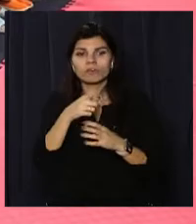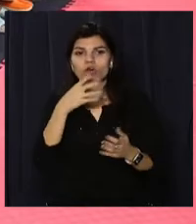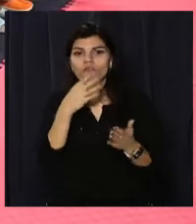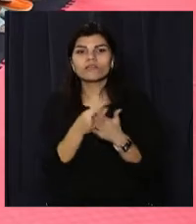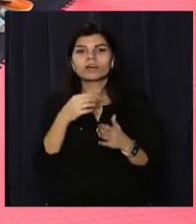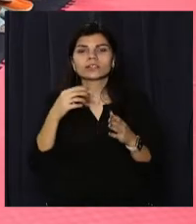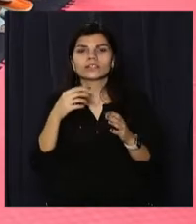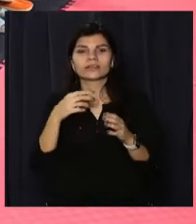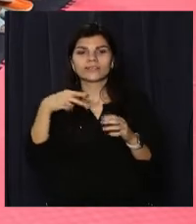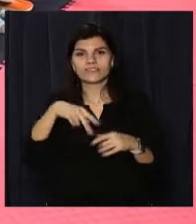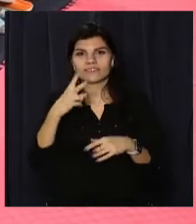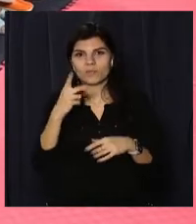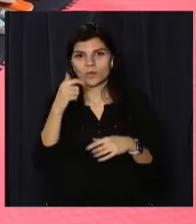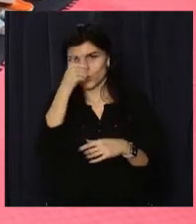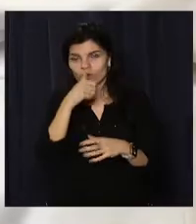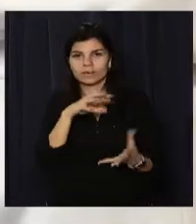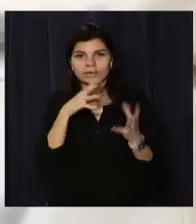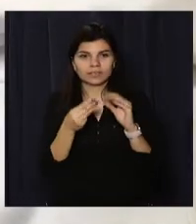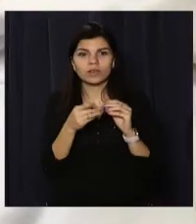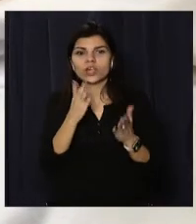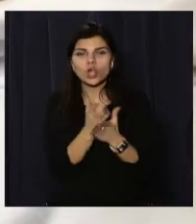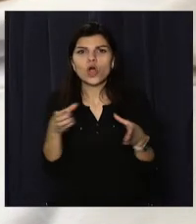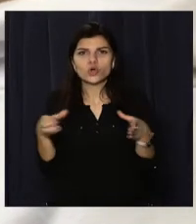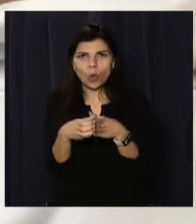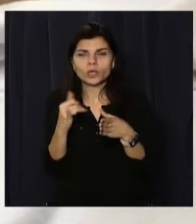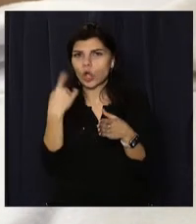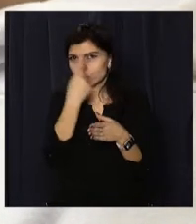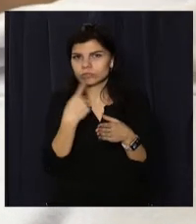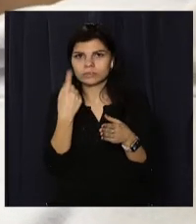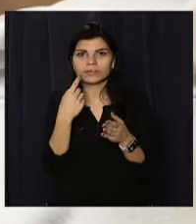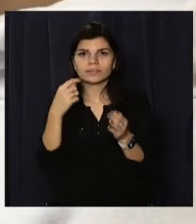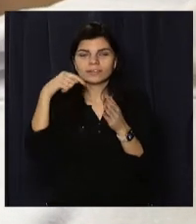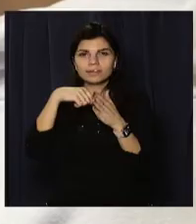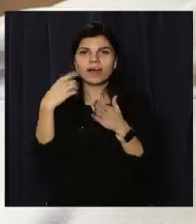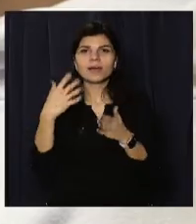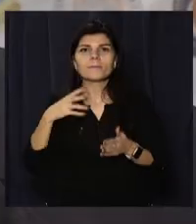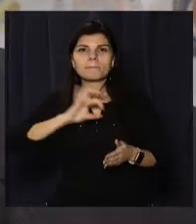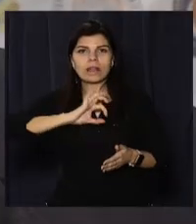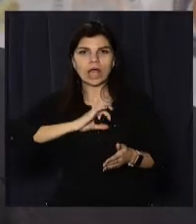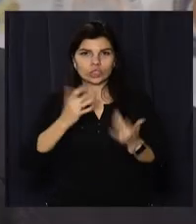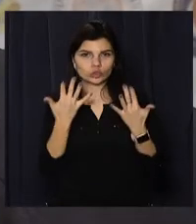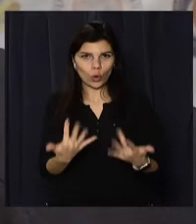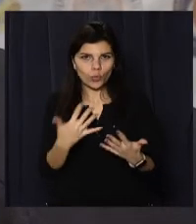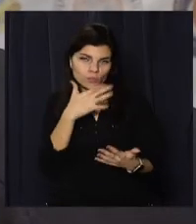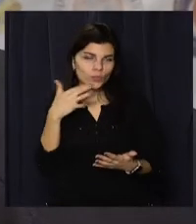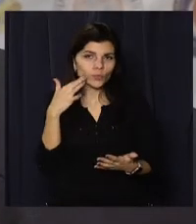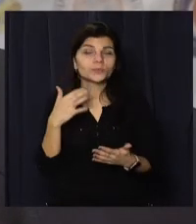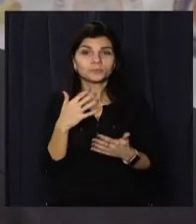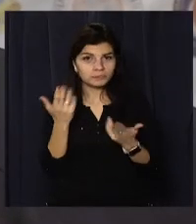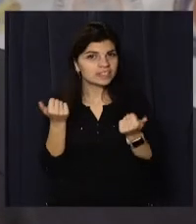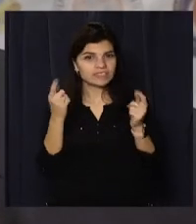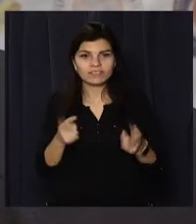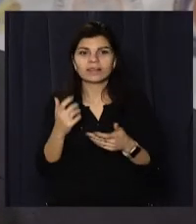свої виступи 2021 року, маючи в командних та особистих скарбничках чимало медалей. Це дійсно бача заслуга